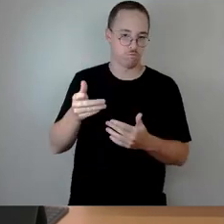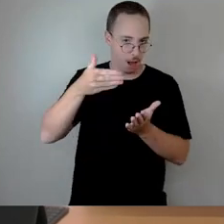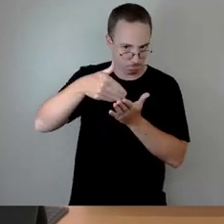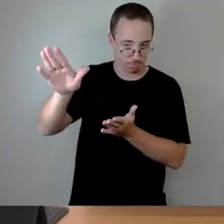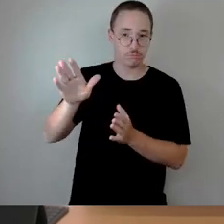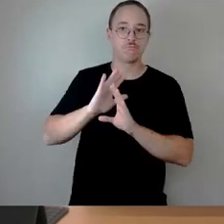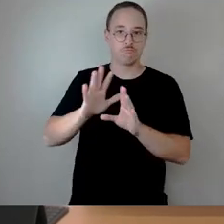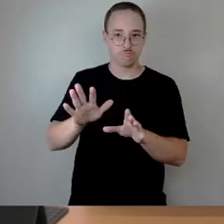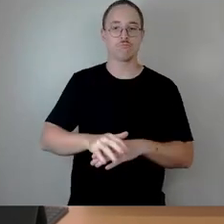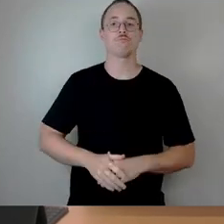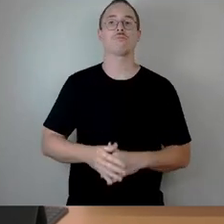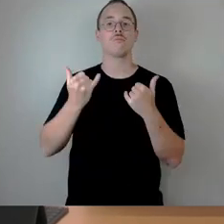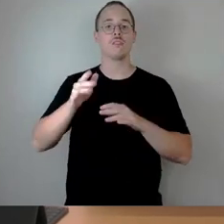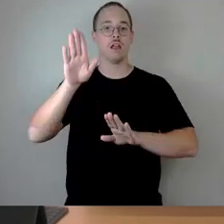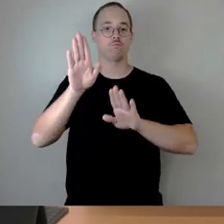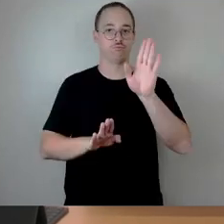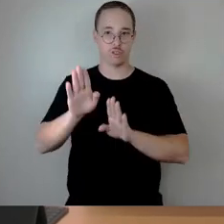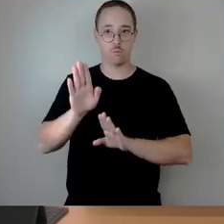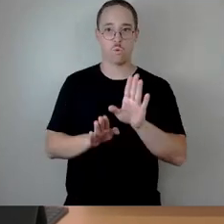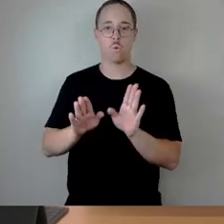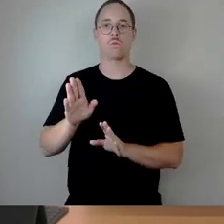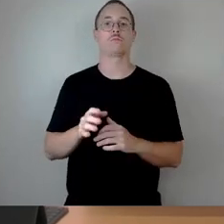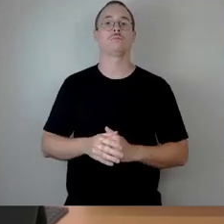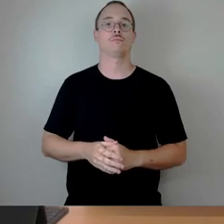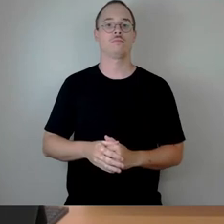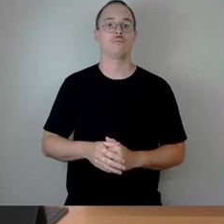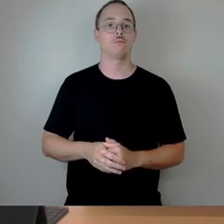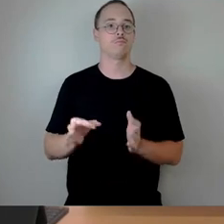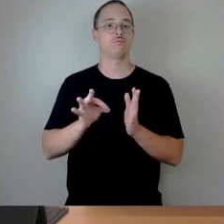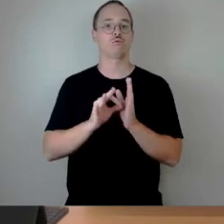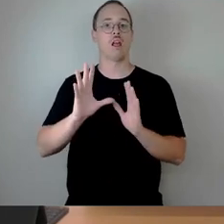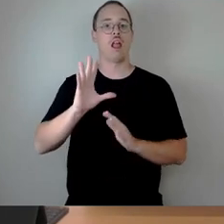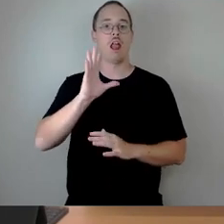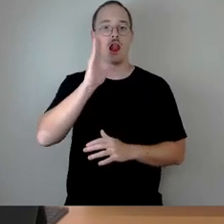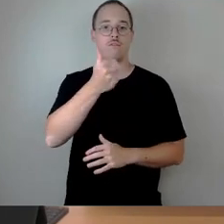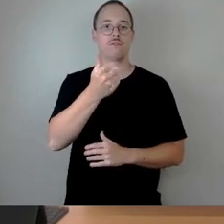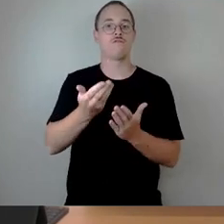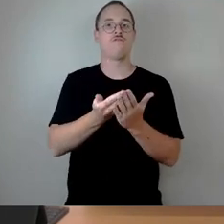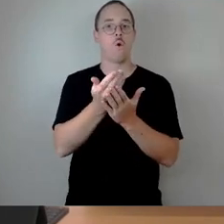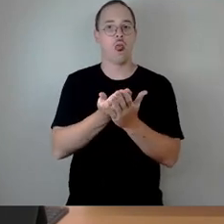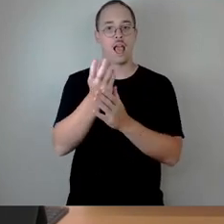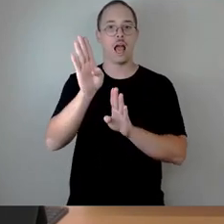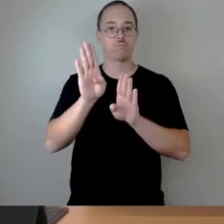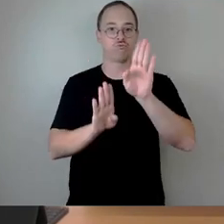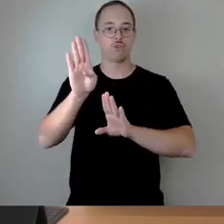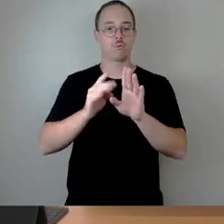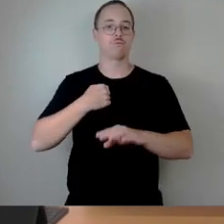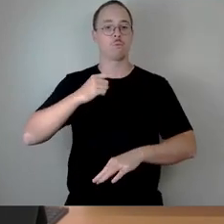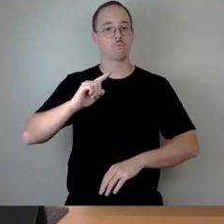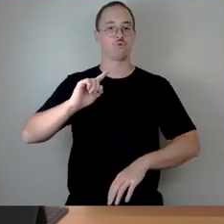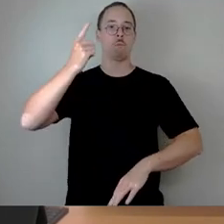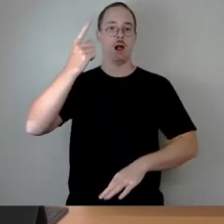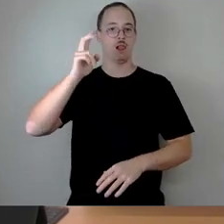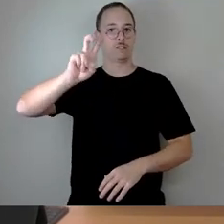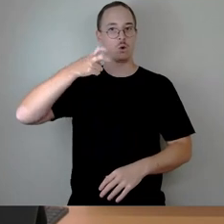Abstimmung zur Vorlage gewesen. Die würde ich jetzt nochmal wiederholen, sodass alle es gut gehört